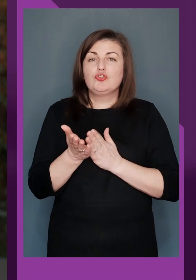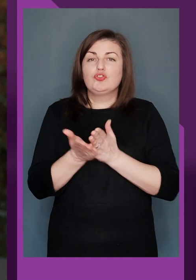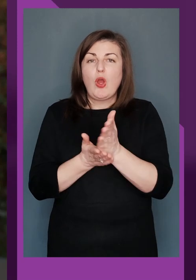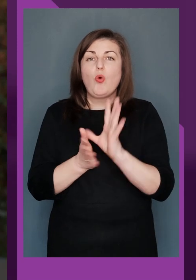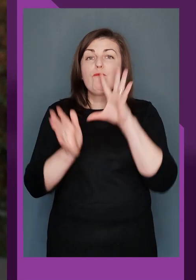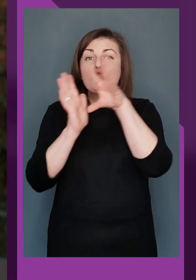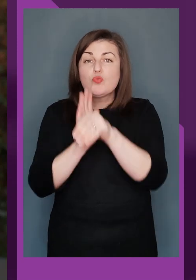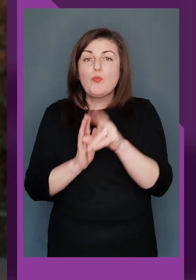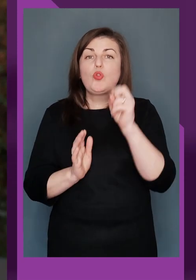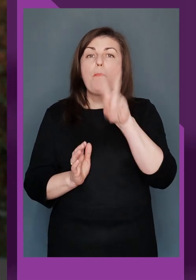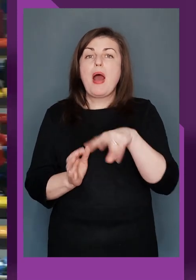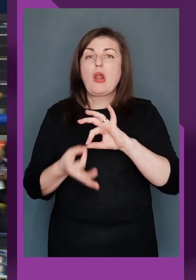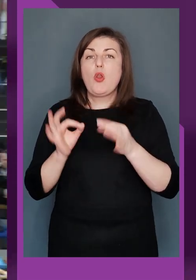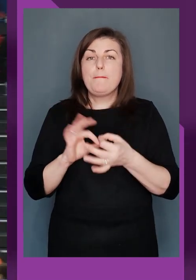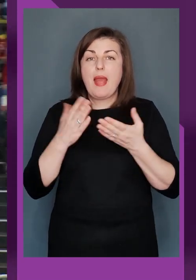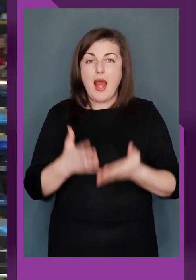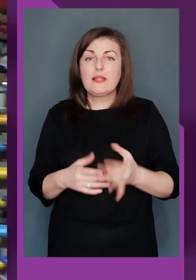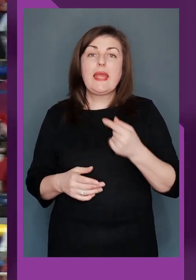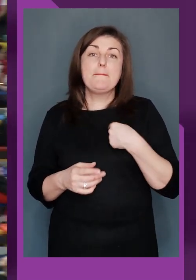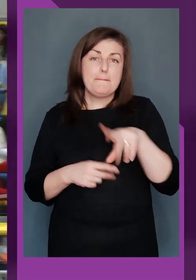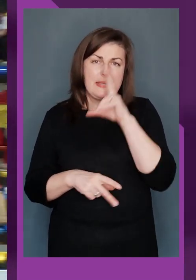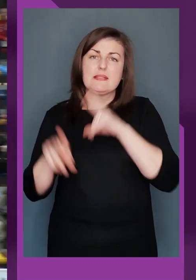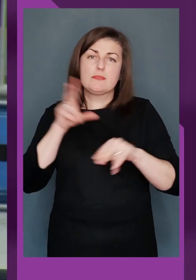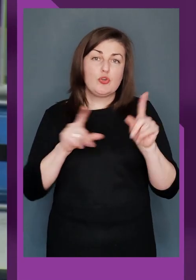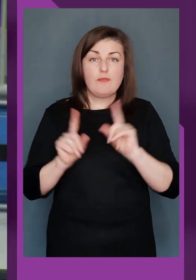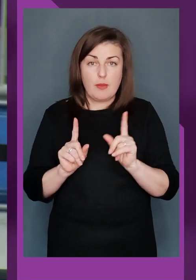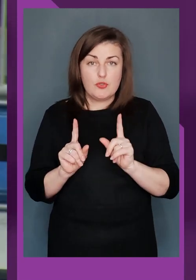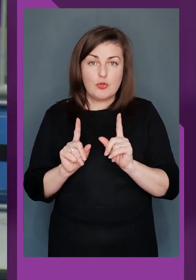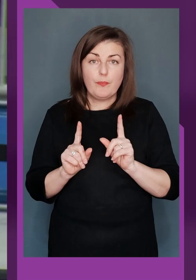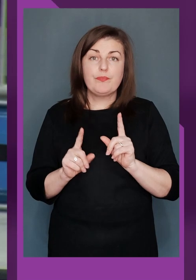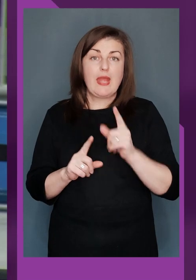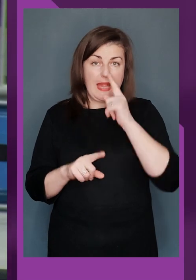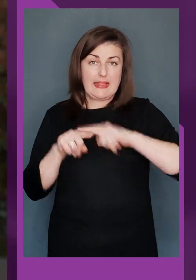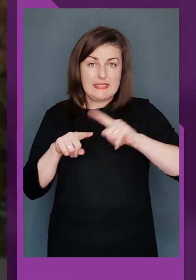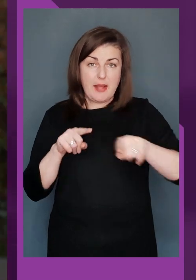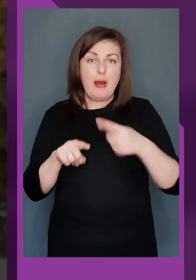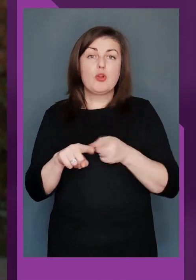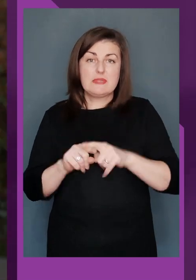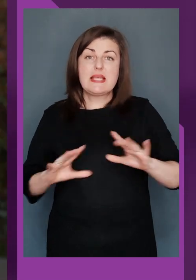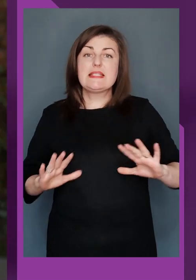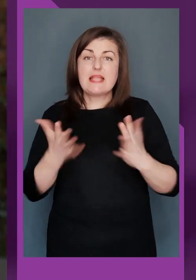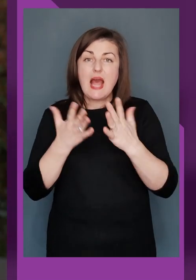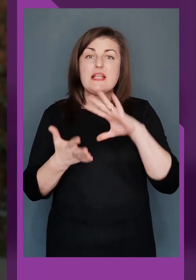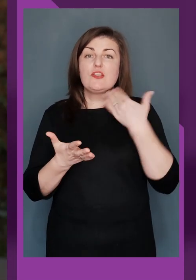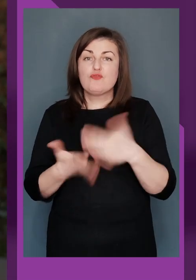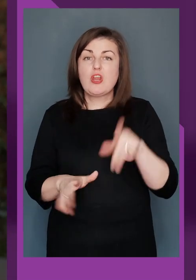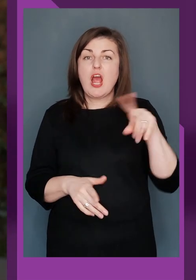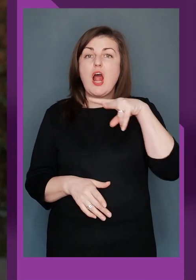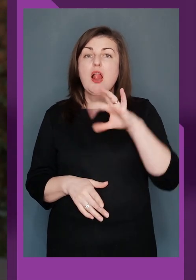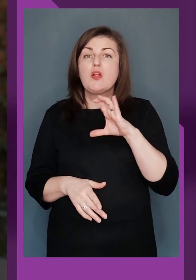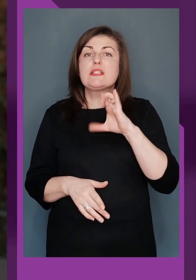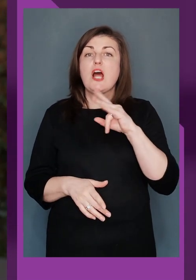вступу в паралімпіаду. Ось, і ми сподіваємося, що це незабаром станеться. І вже в Лос